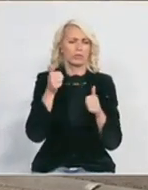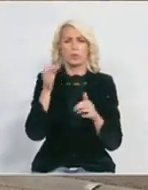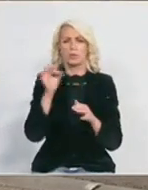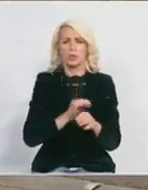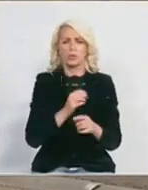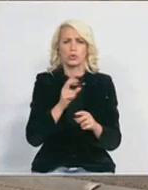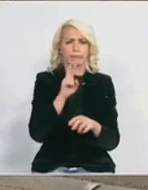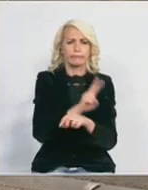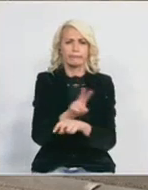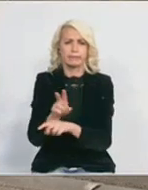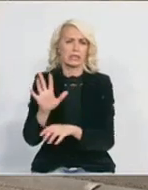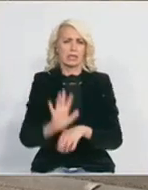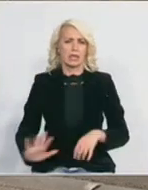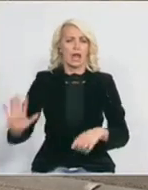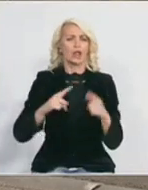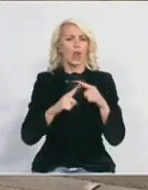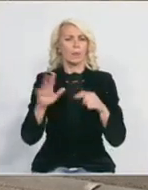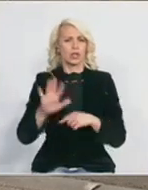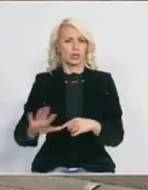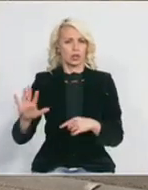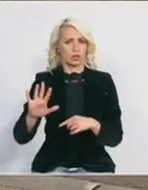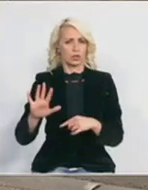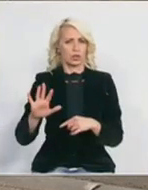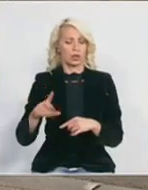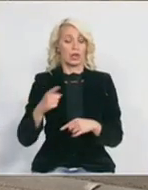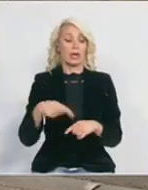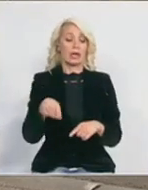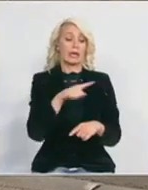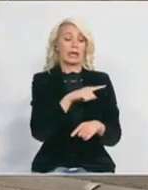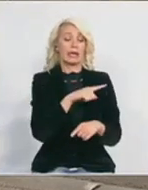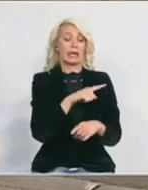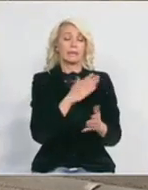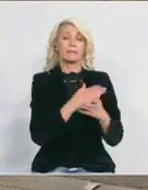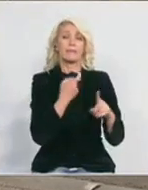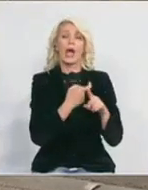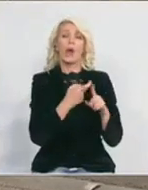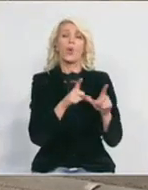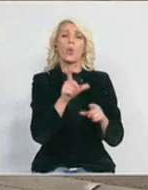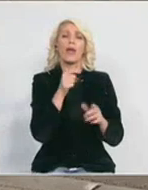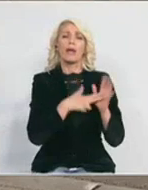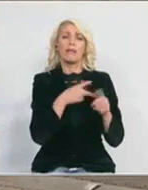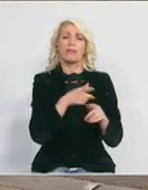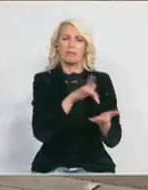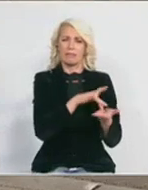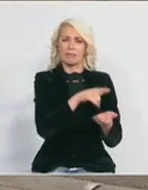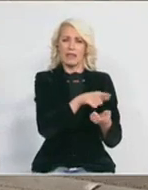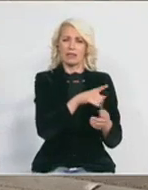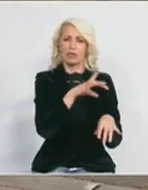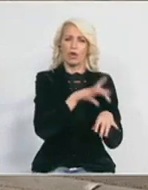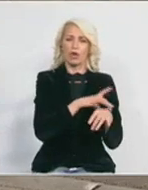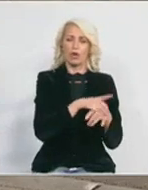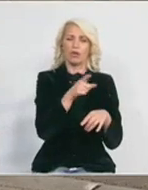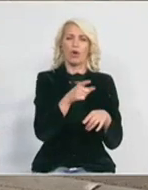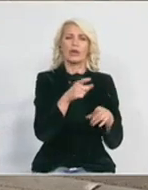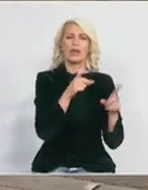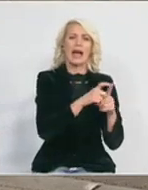na prostoru Topličkog okruga. Da se osvrnem na Kulinu, danas je dr. Tijodorović, dr. Darija Kisić i